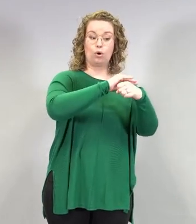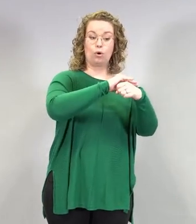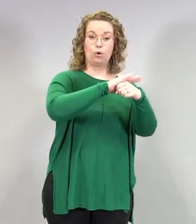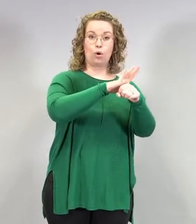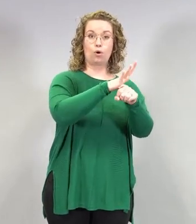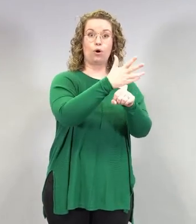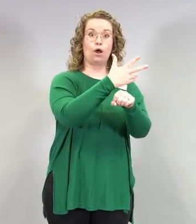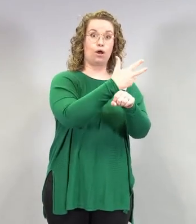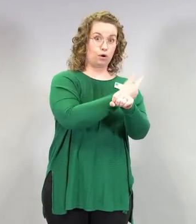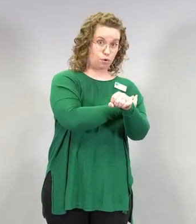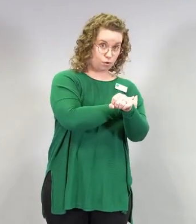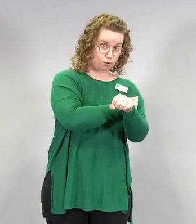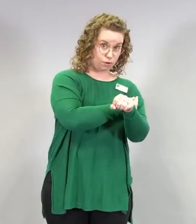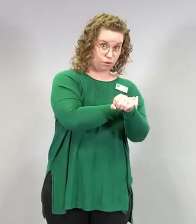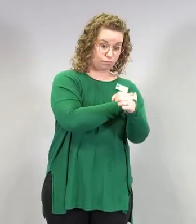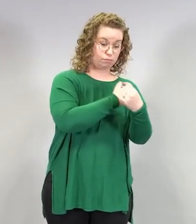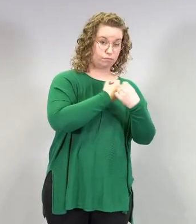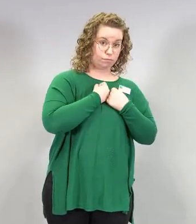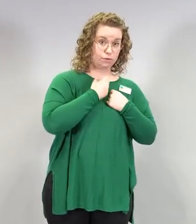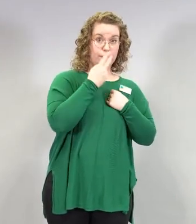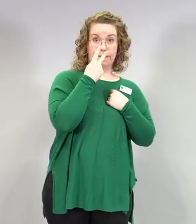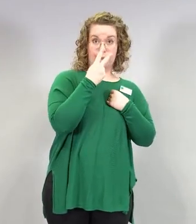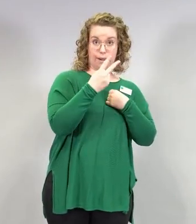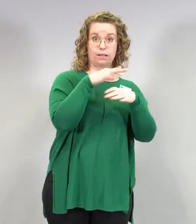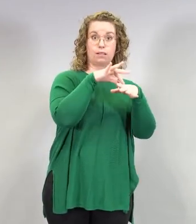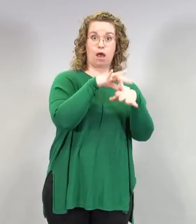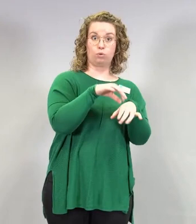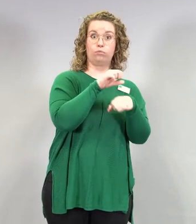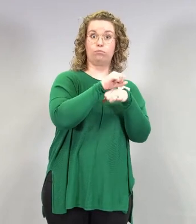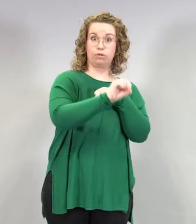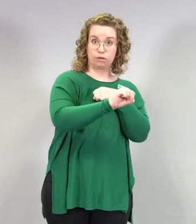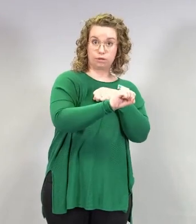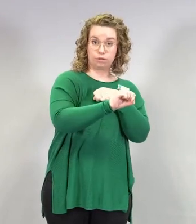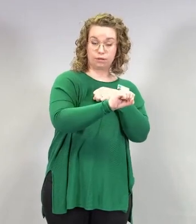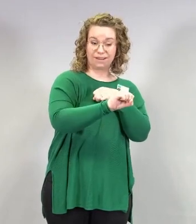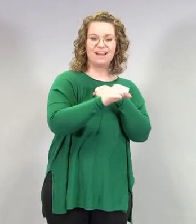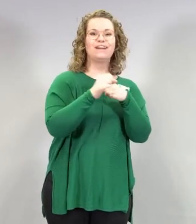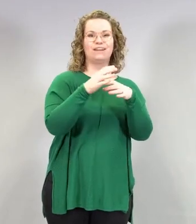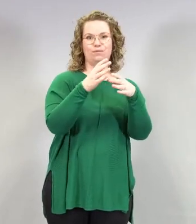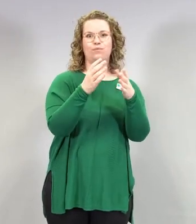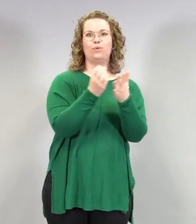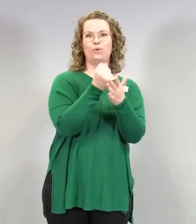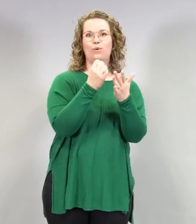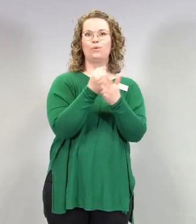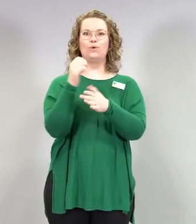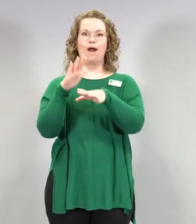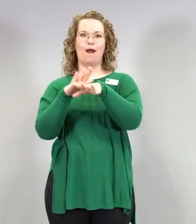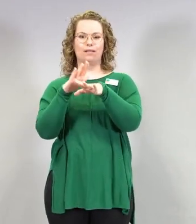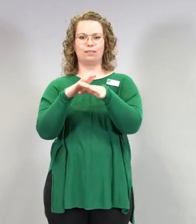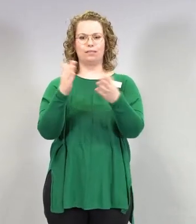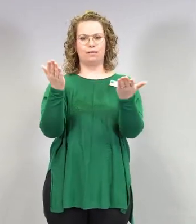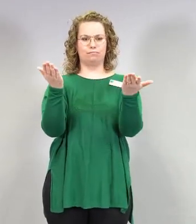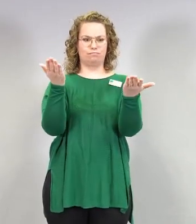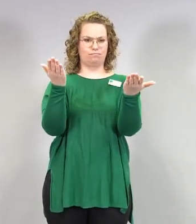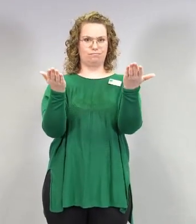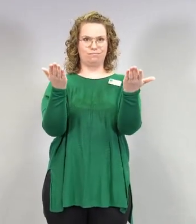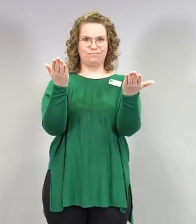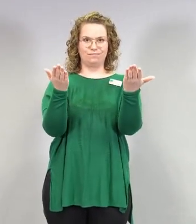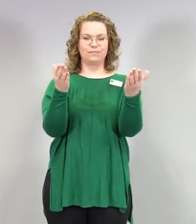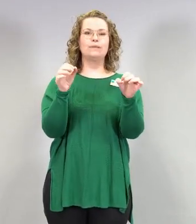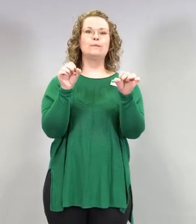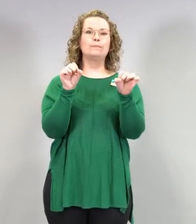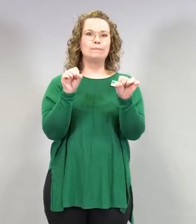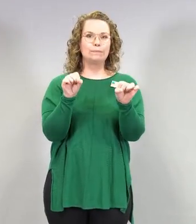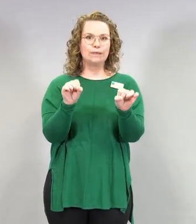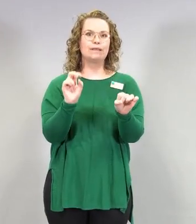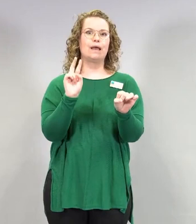jälkeen estettyä tautia, niin tässä hyödyn ja haitan suhteessa pitää olla sellainen